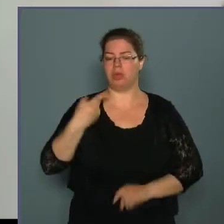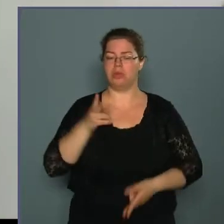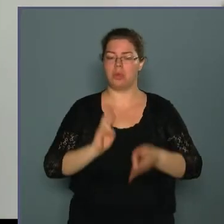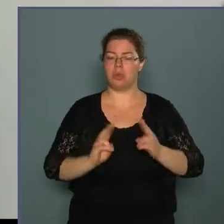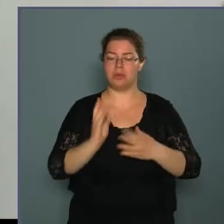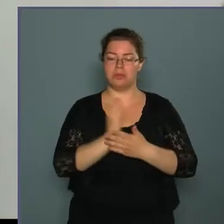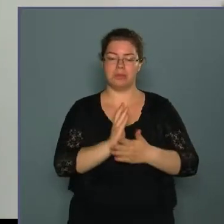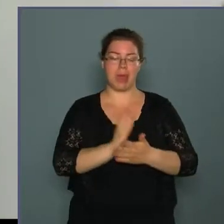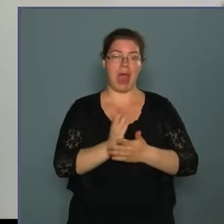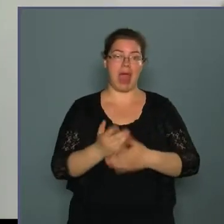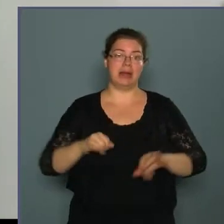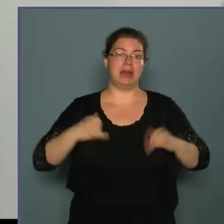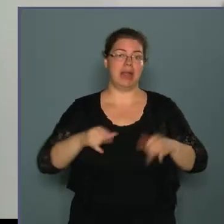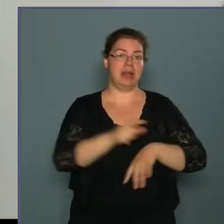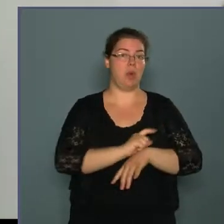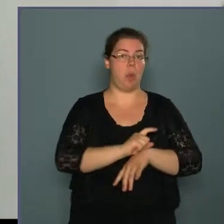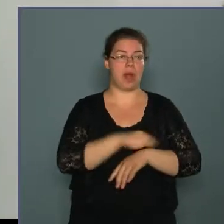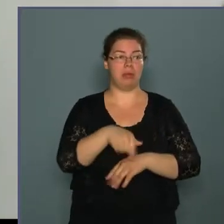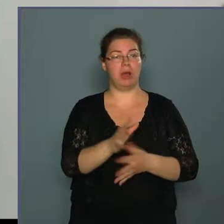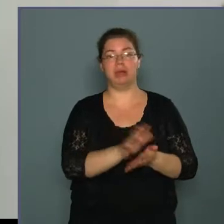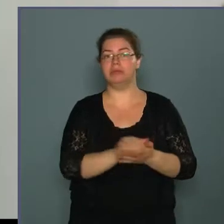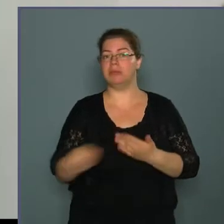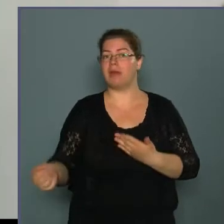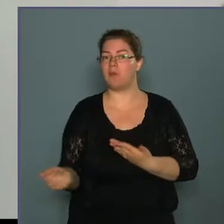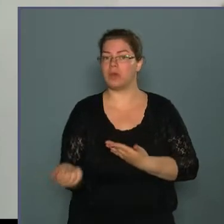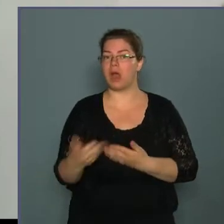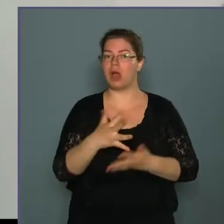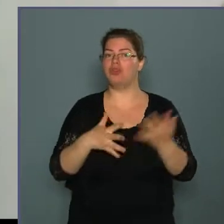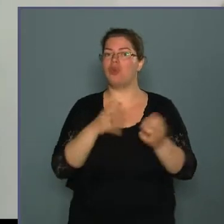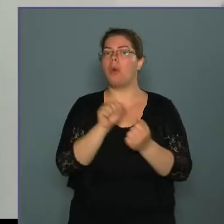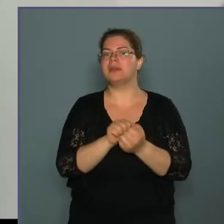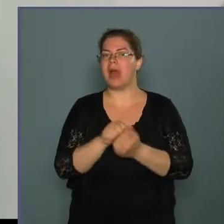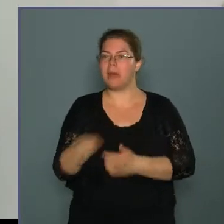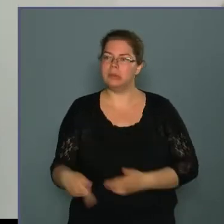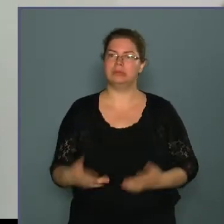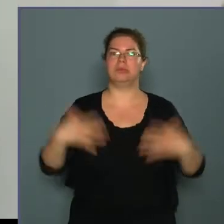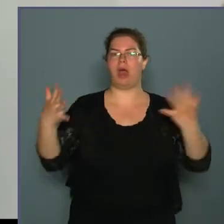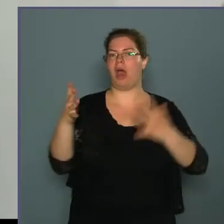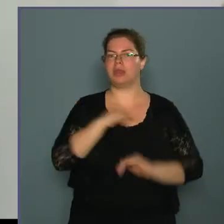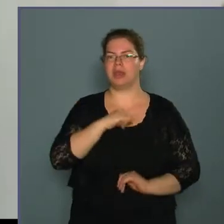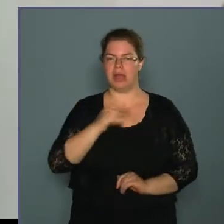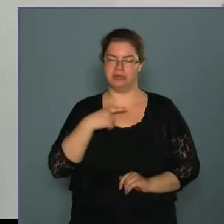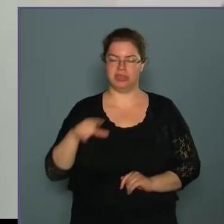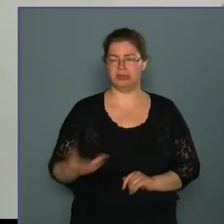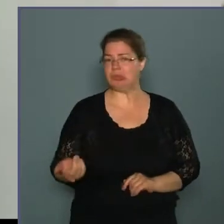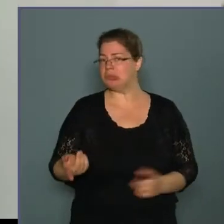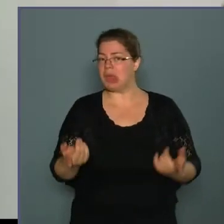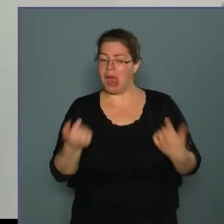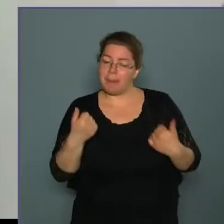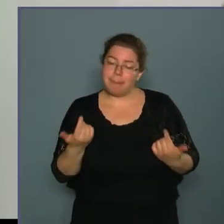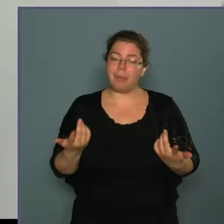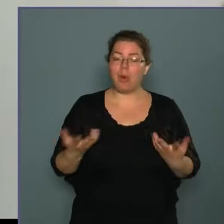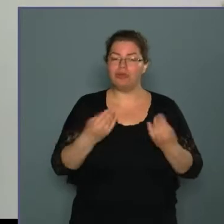már a reggeli órákban elfogytak a sorszámok, óriási volt az érdeklődés. Ebből